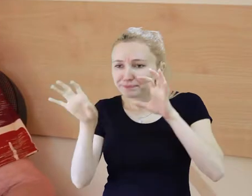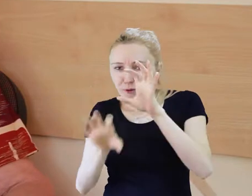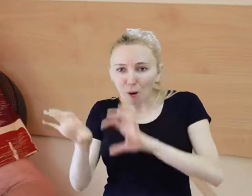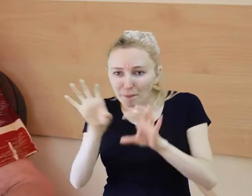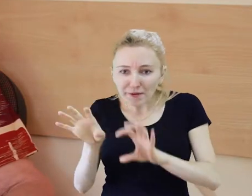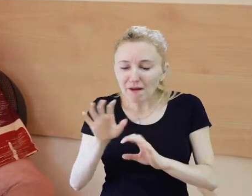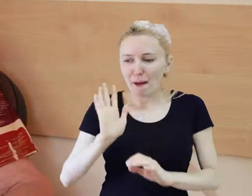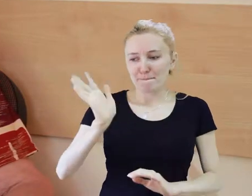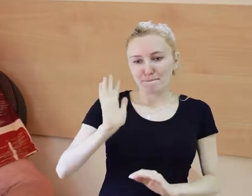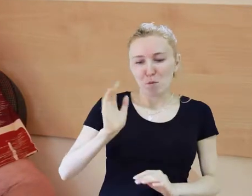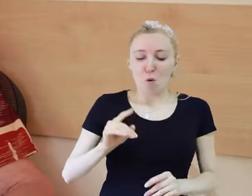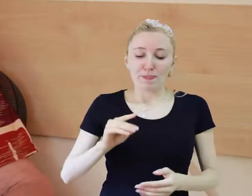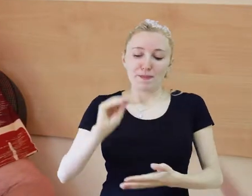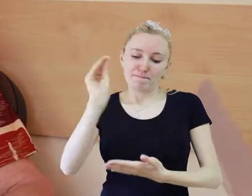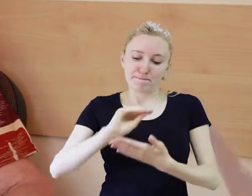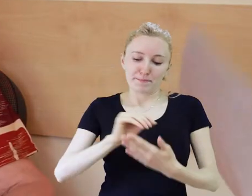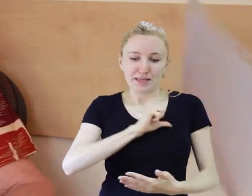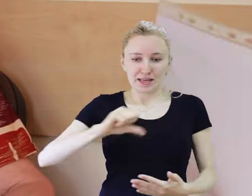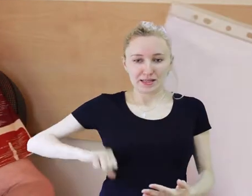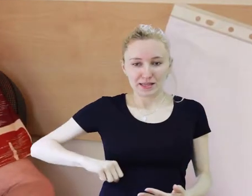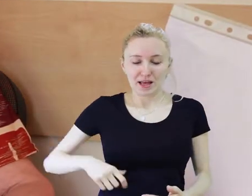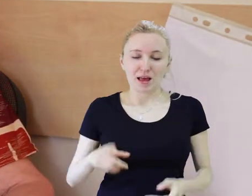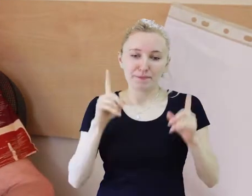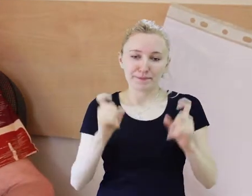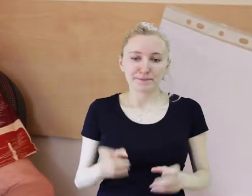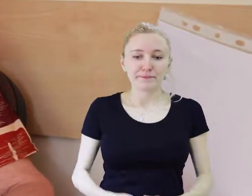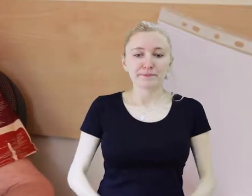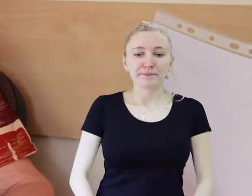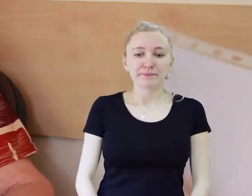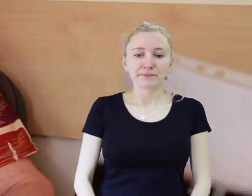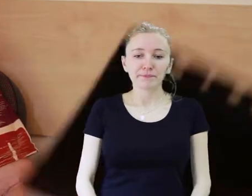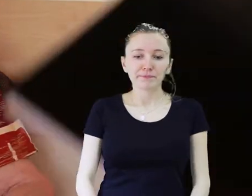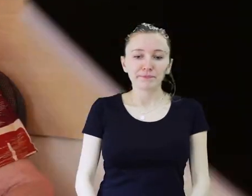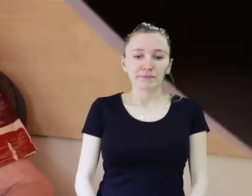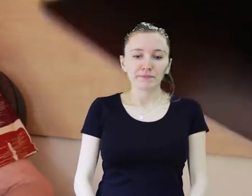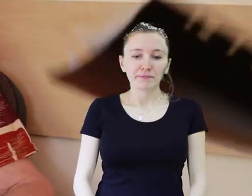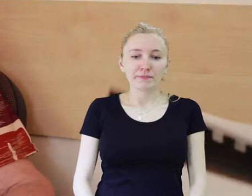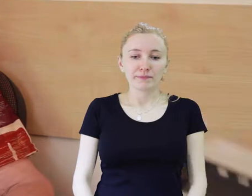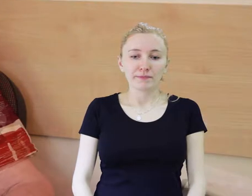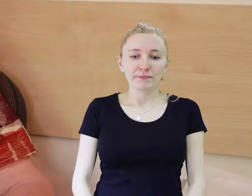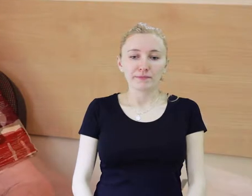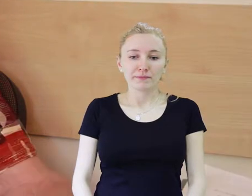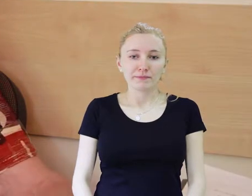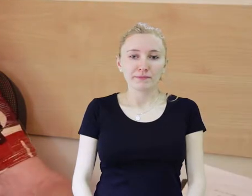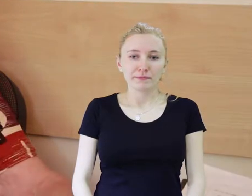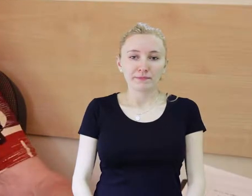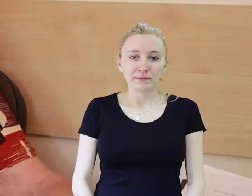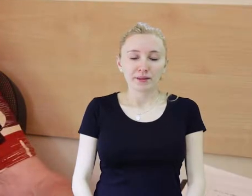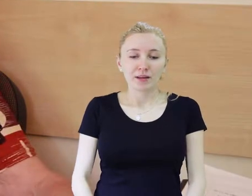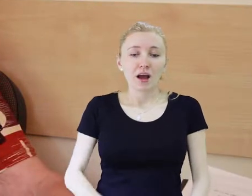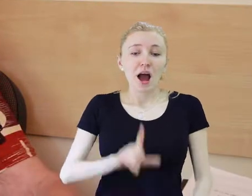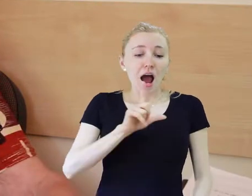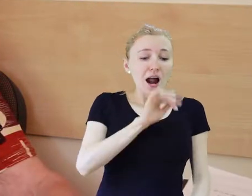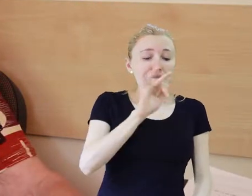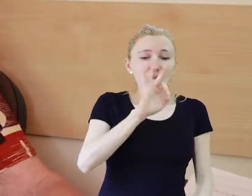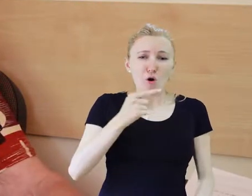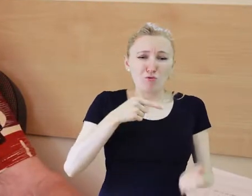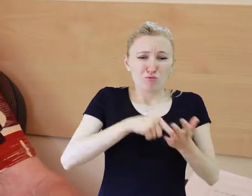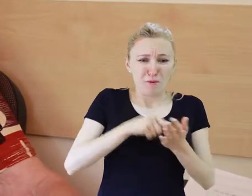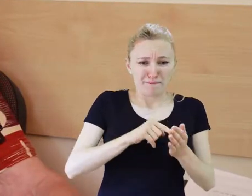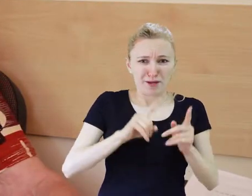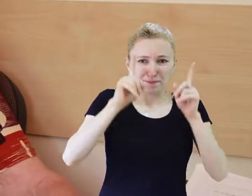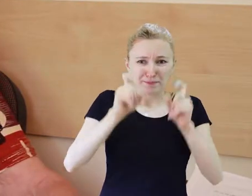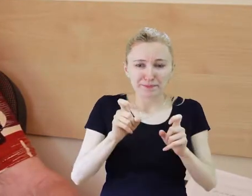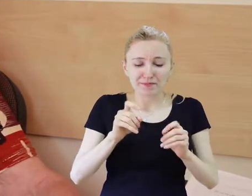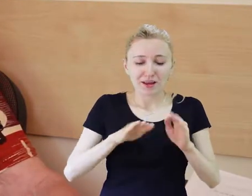Pani mnie nauczyła tego. Bo najpierw przyglądałam się, a potem zaczęłam sama pisać. To była moja organizacja w